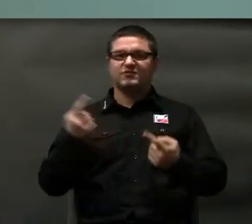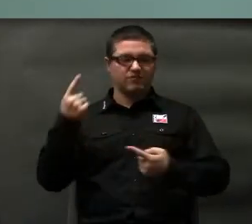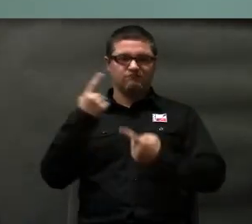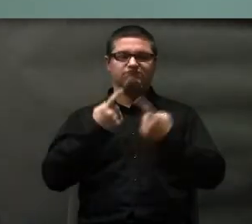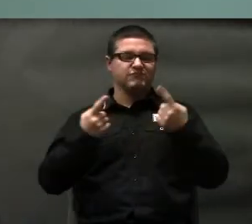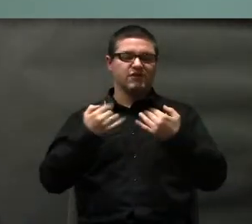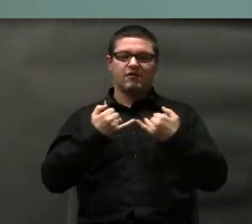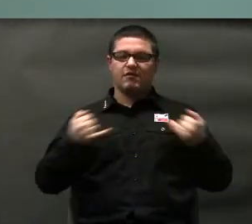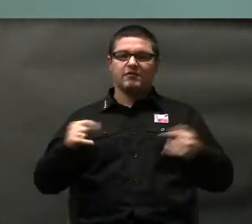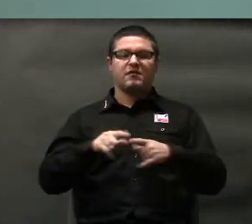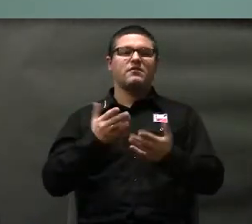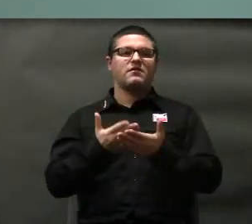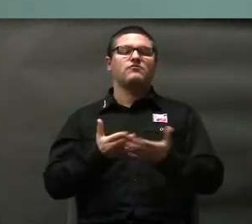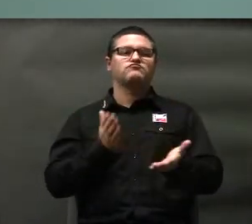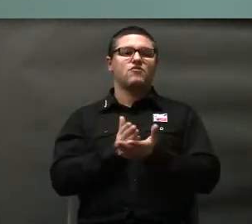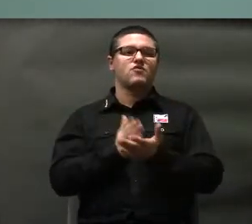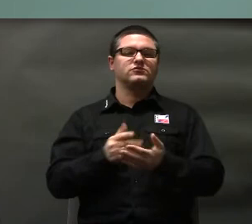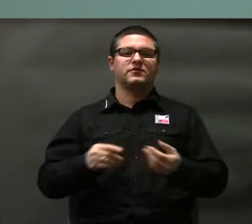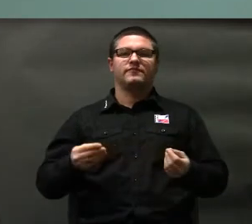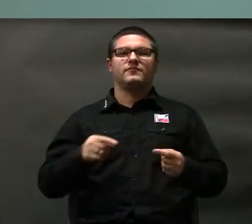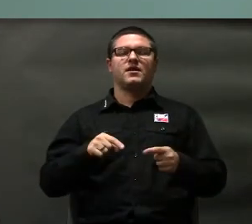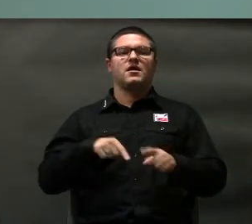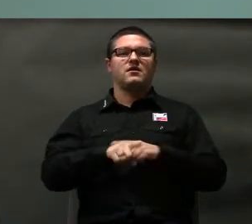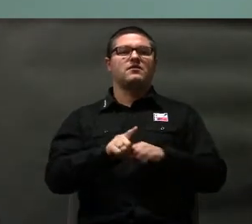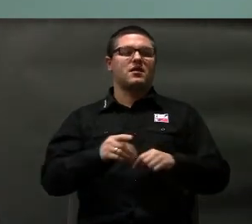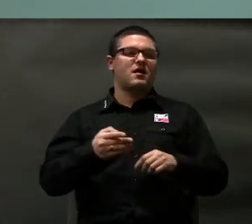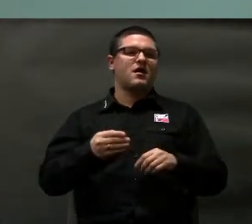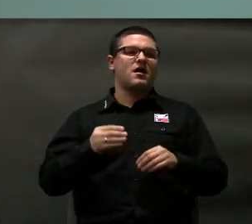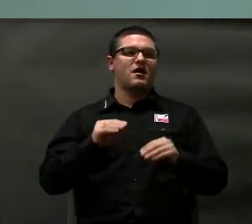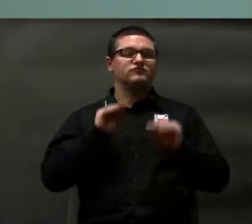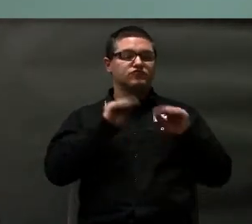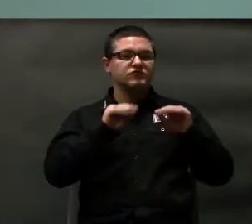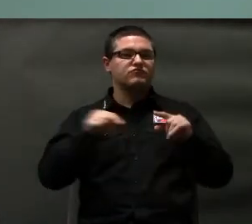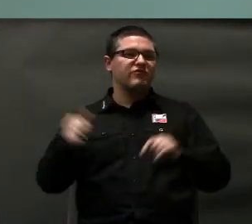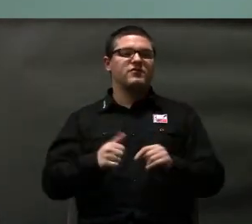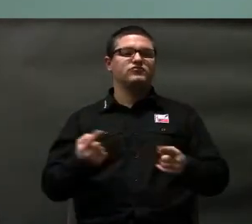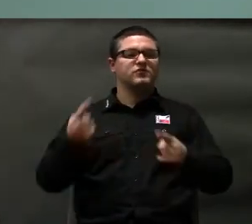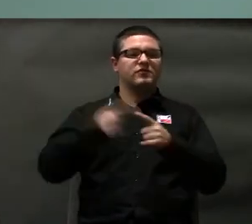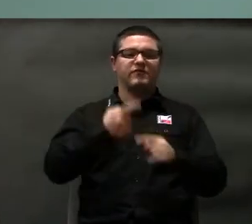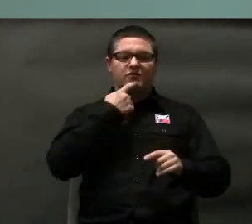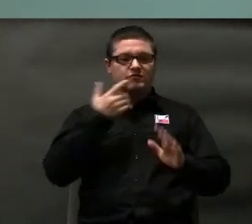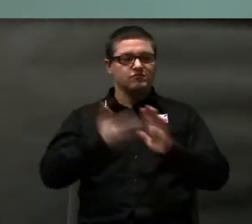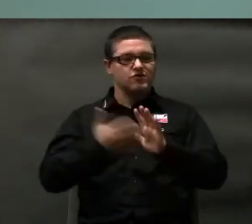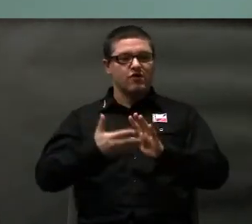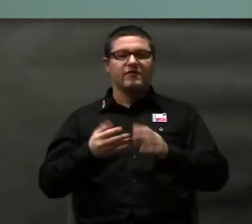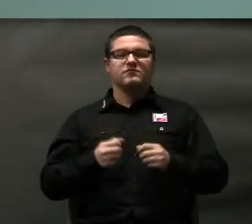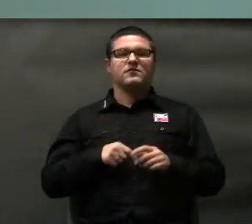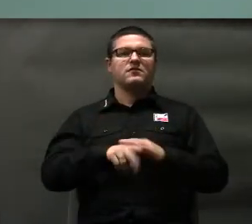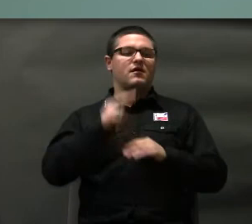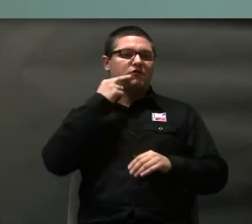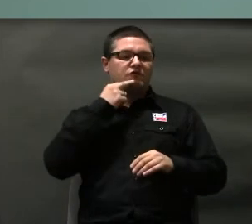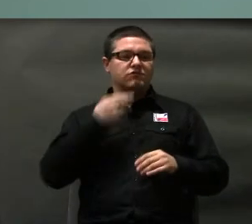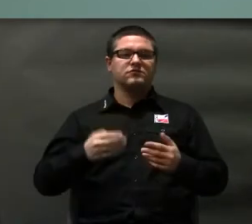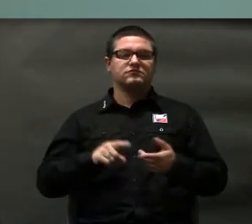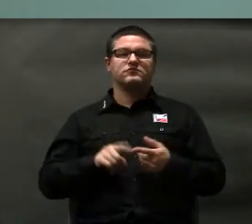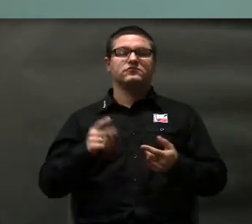na przykład pomoce naukowe powinny być też wydawane w języku migowym dla osób głuchych.